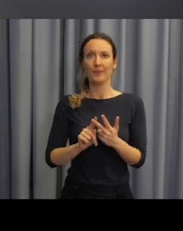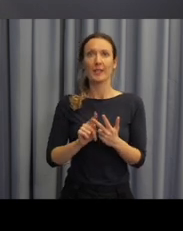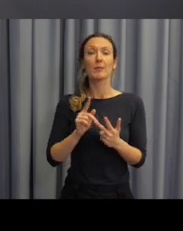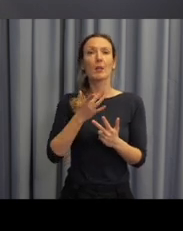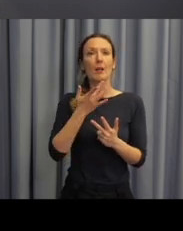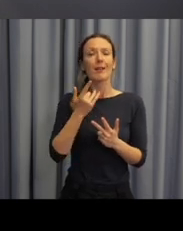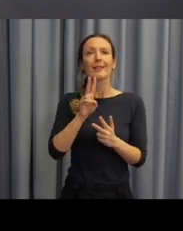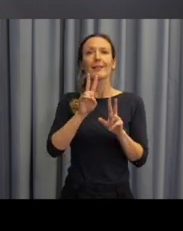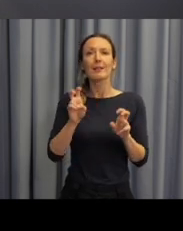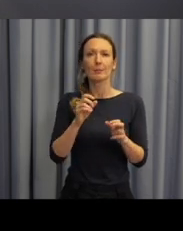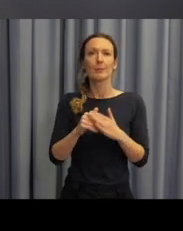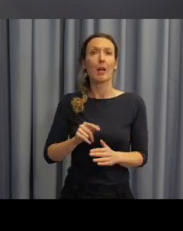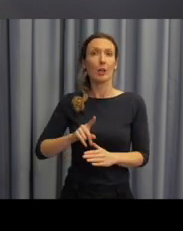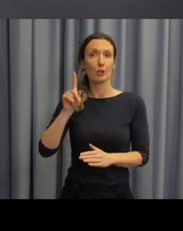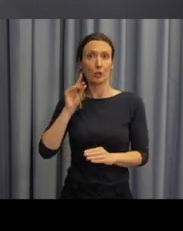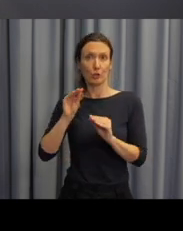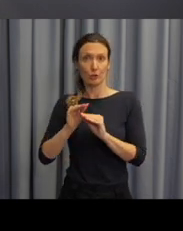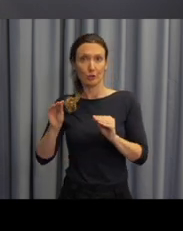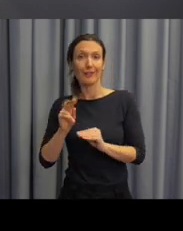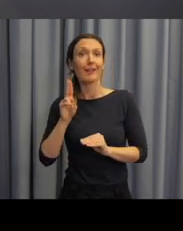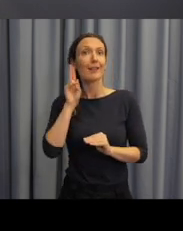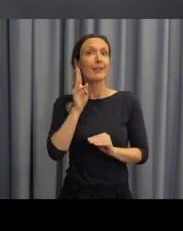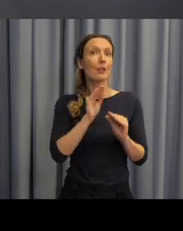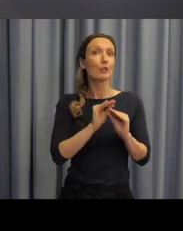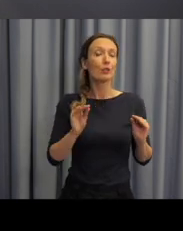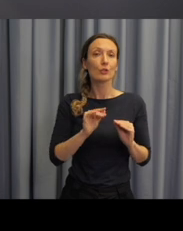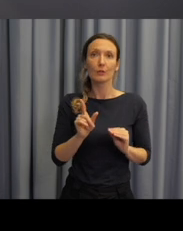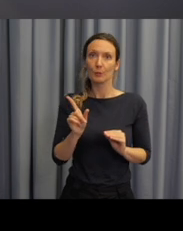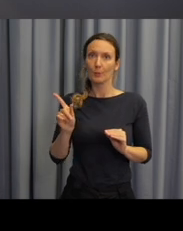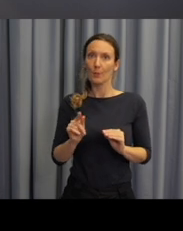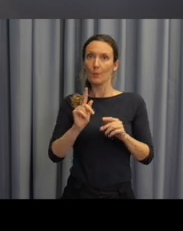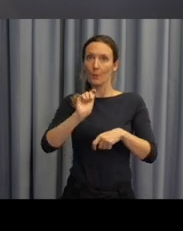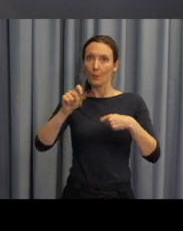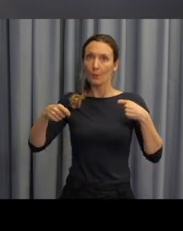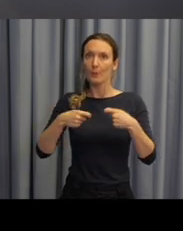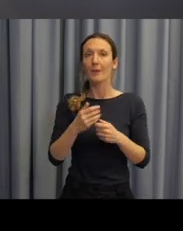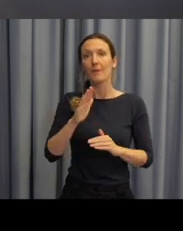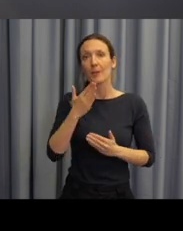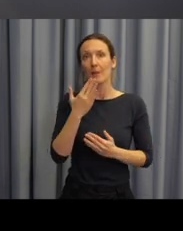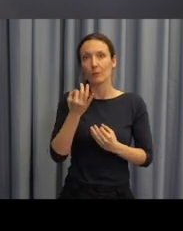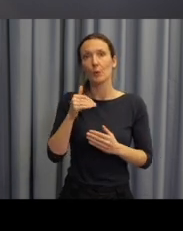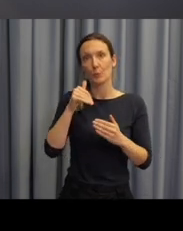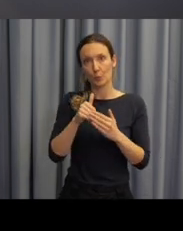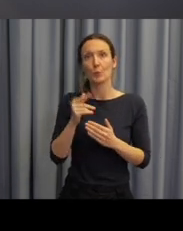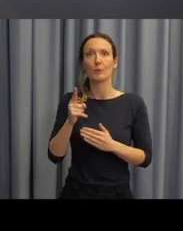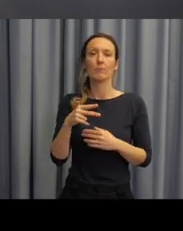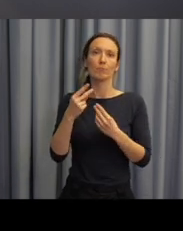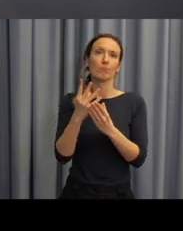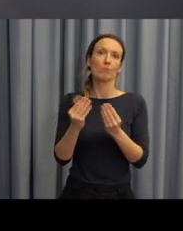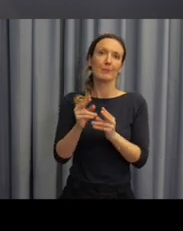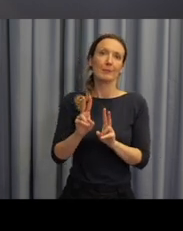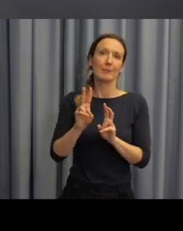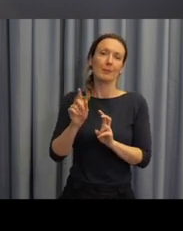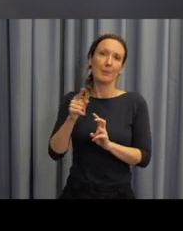slyšícího a neslyšícího pedagoga. Na toto téma uvidíme příspěvek pana Petra Vysučka a